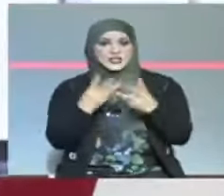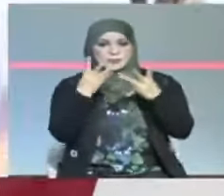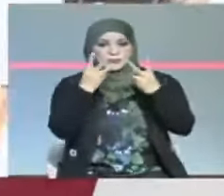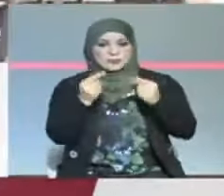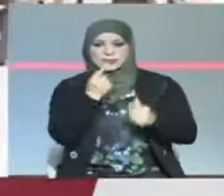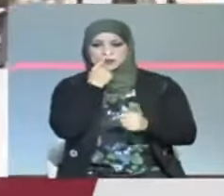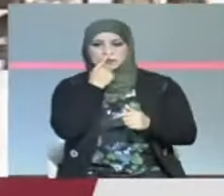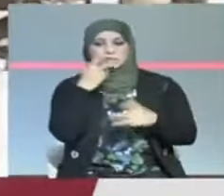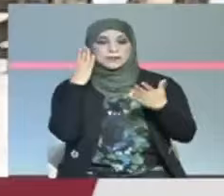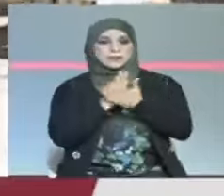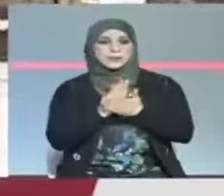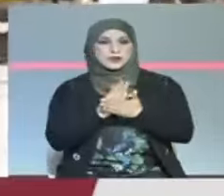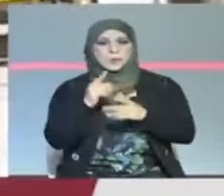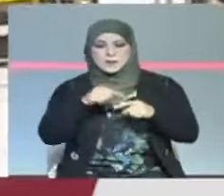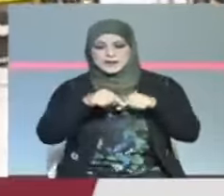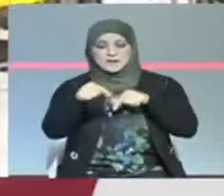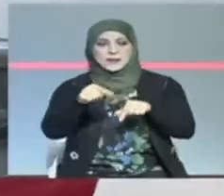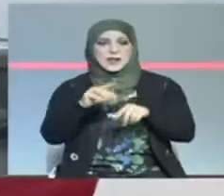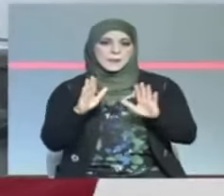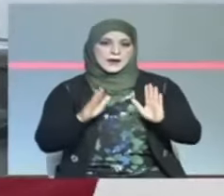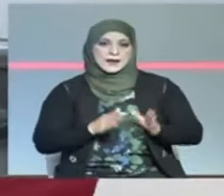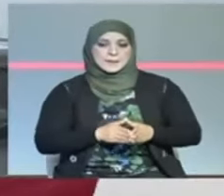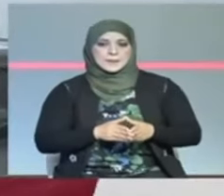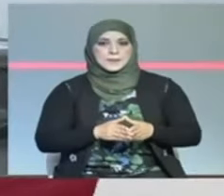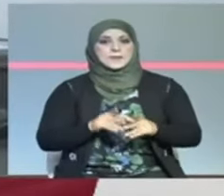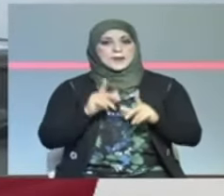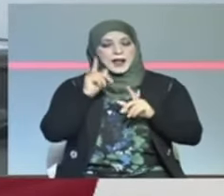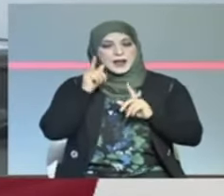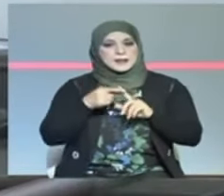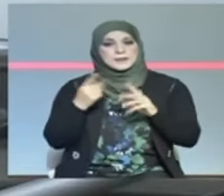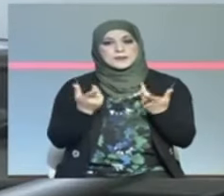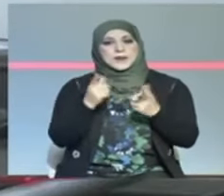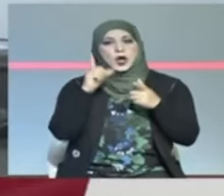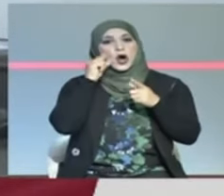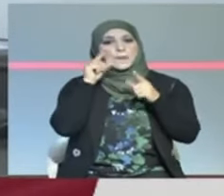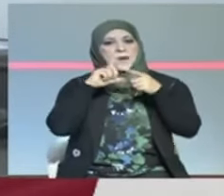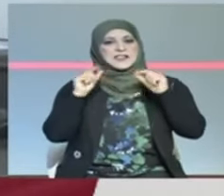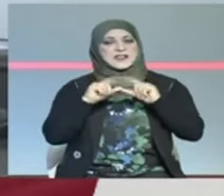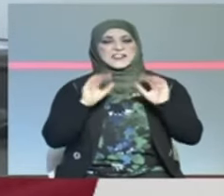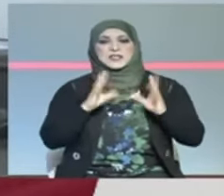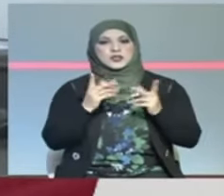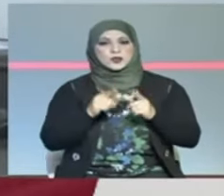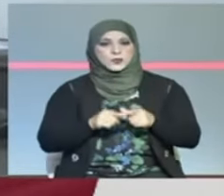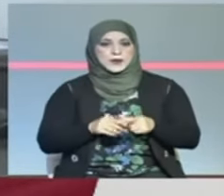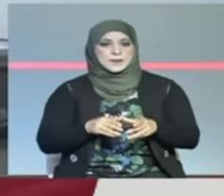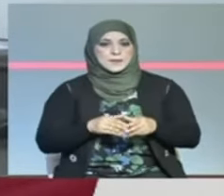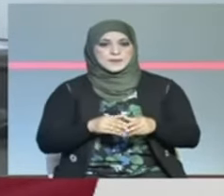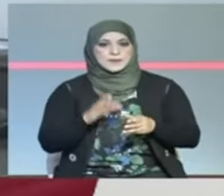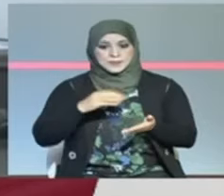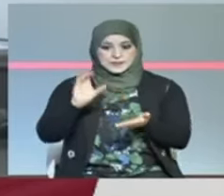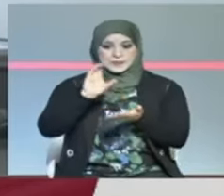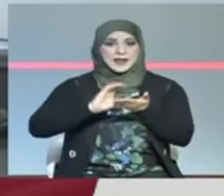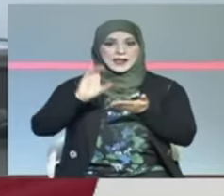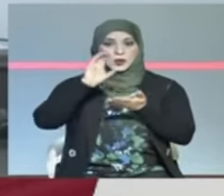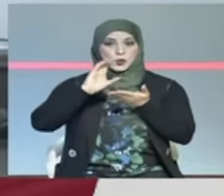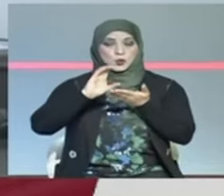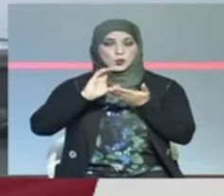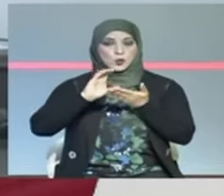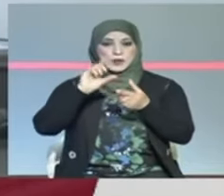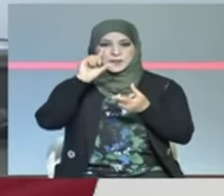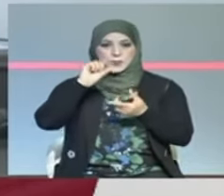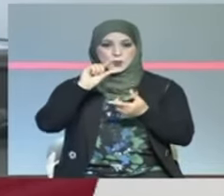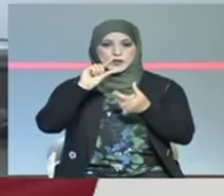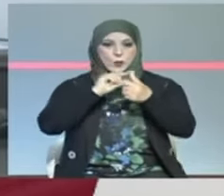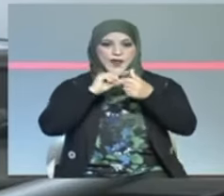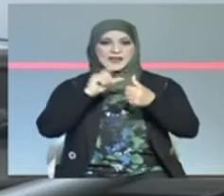حاسة الشم لفترة معينة نستعمل مقلش من دوزة على خمسة دوزات